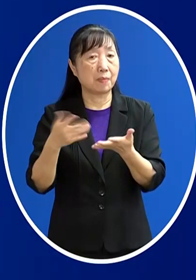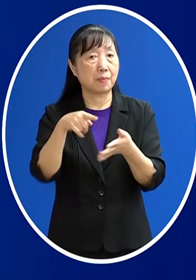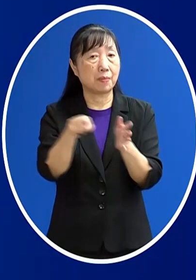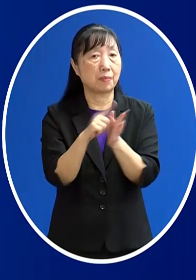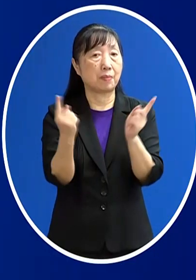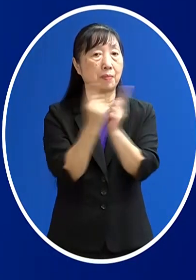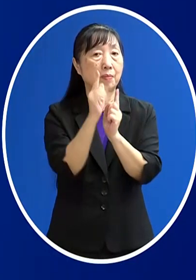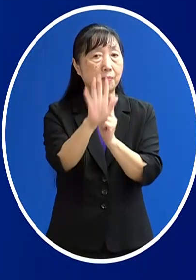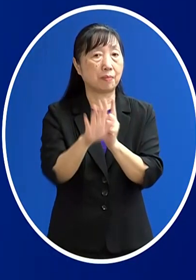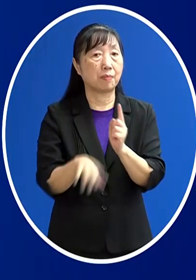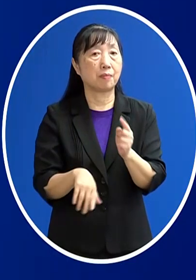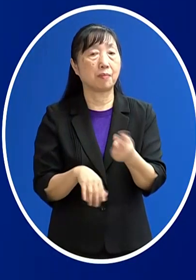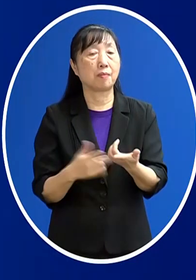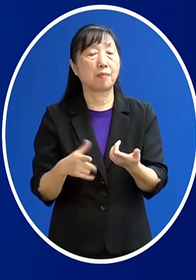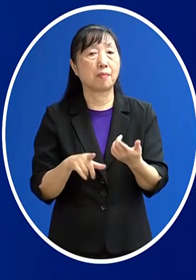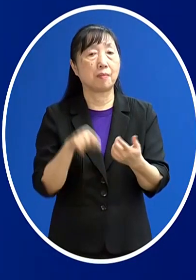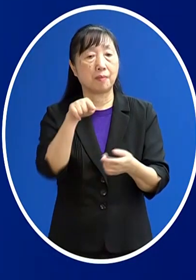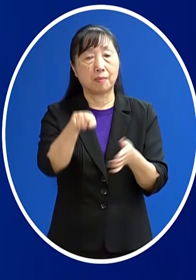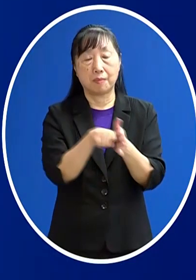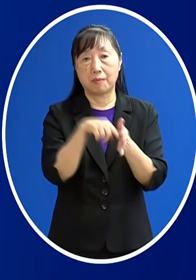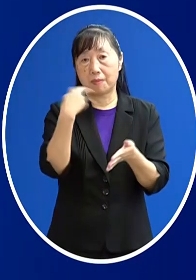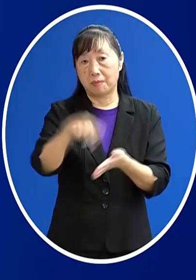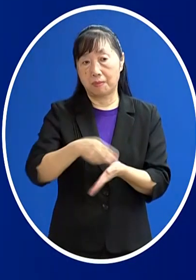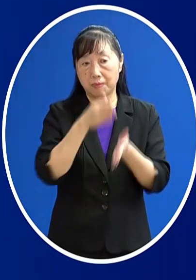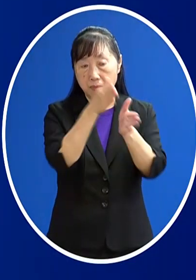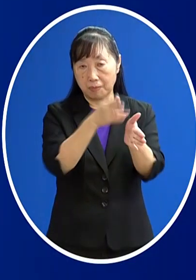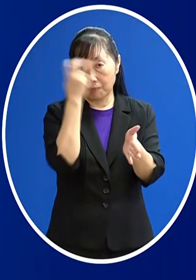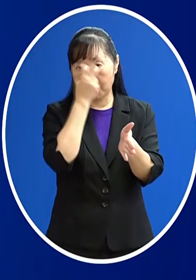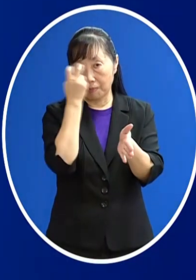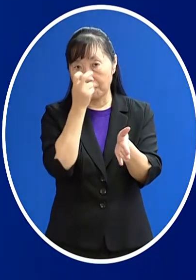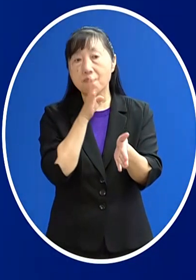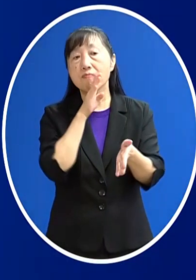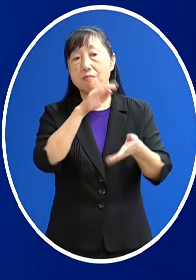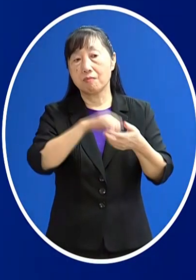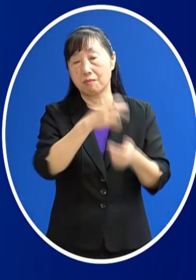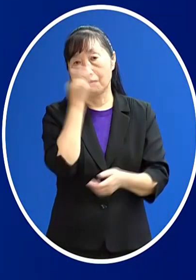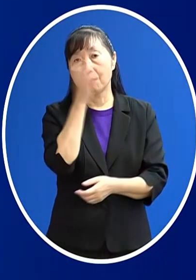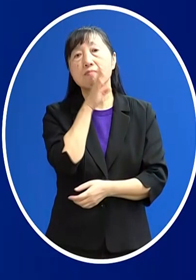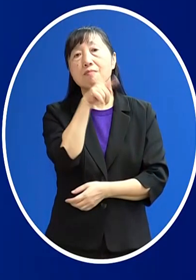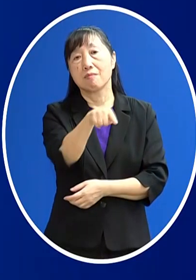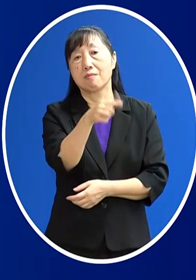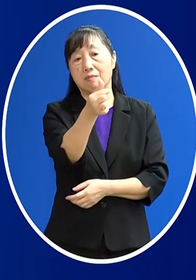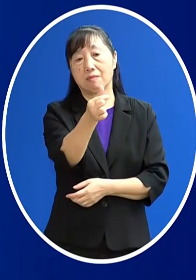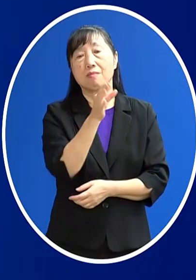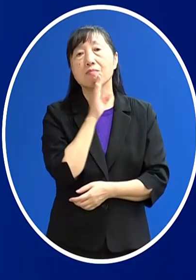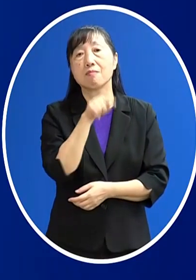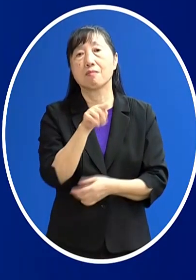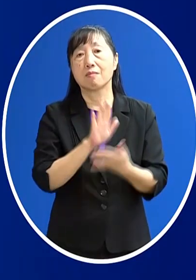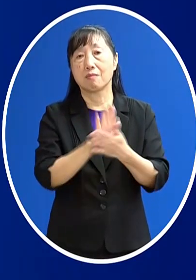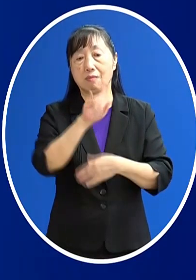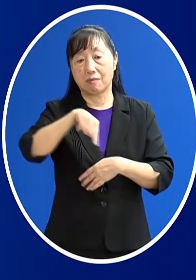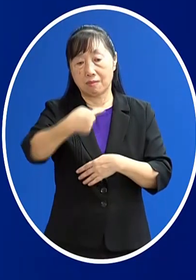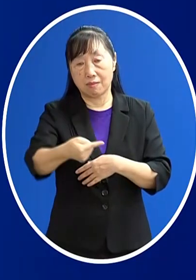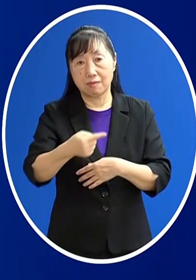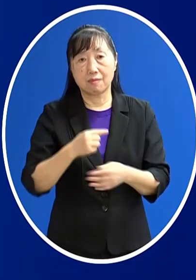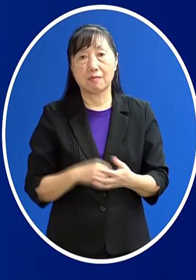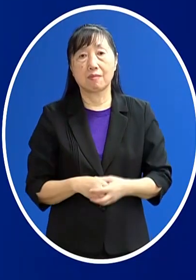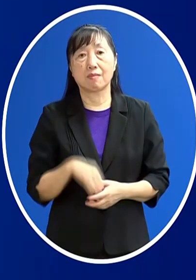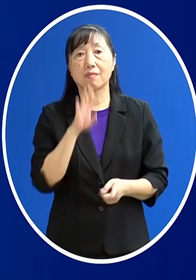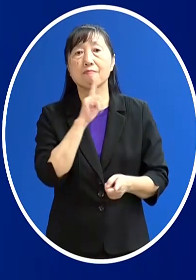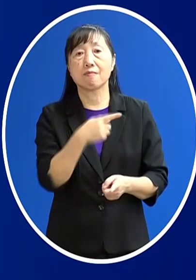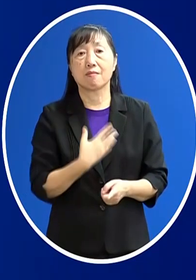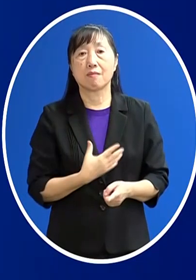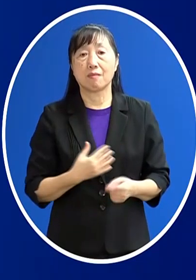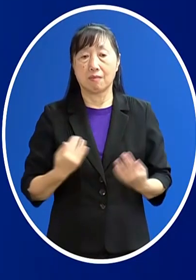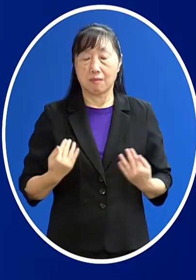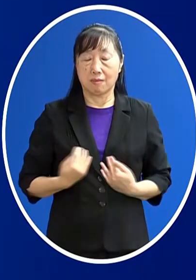這個6月2號的時候進行無症狀的採檢 那後來也確診 那後續是因為他有出現新冠